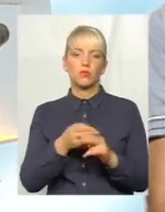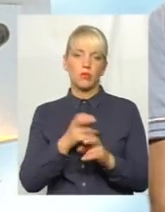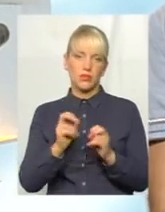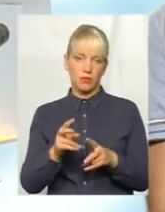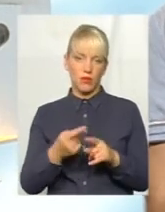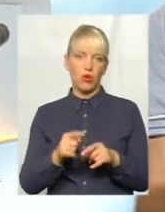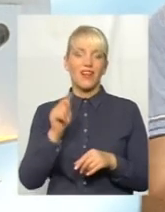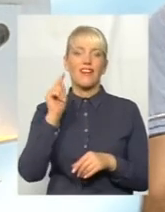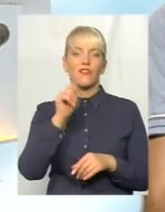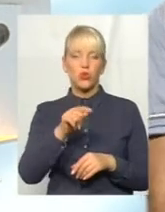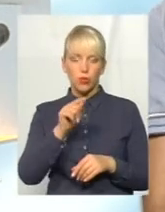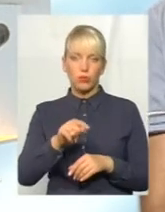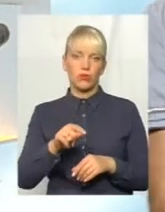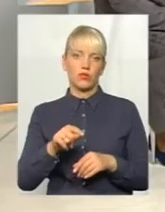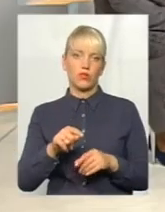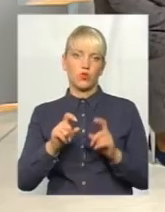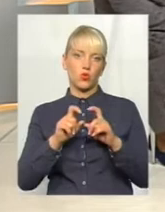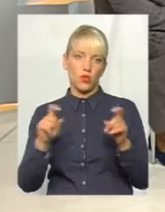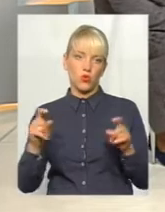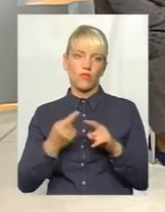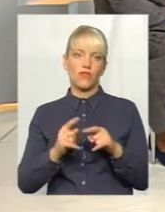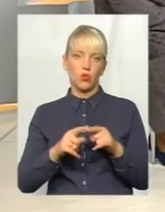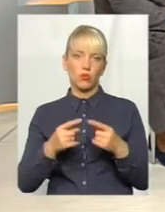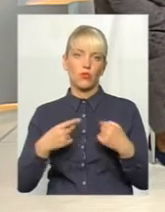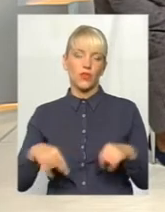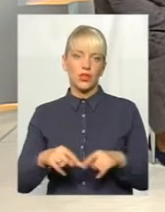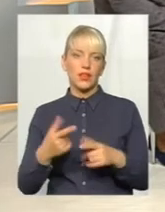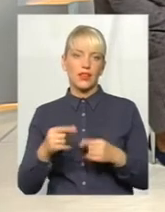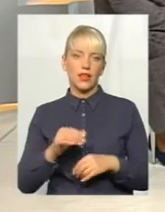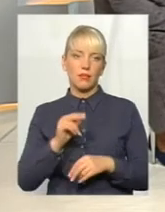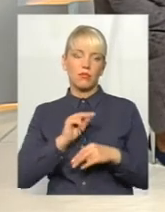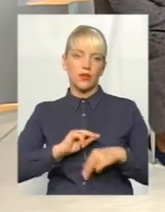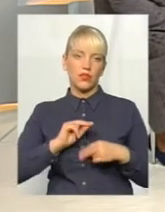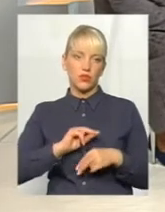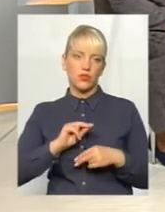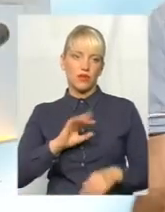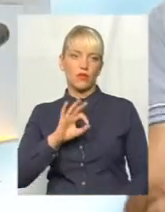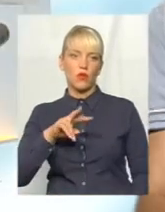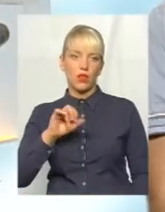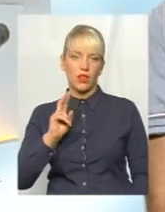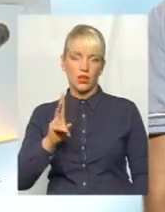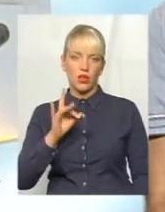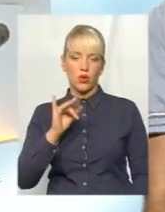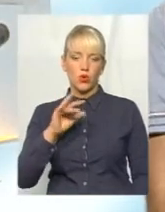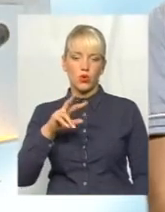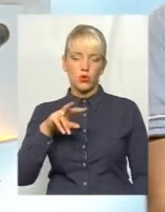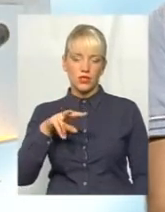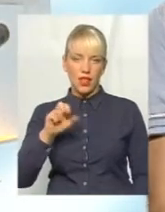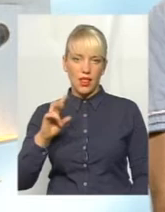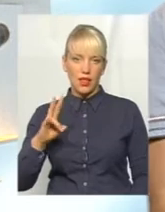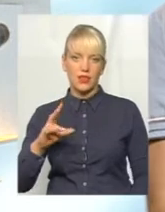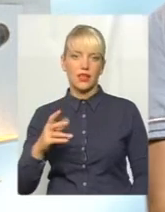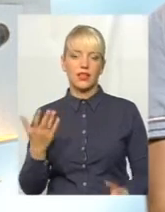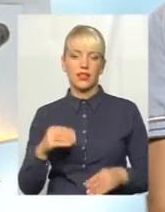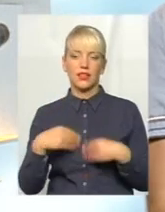самому відділенні, там де працював пан Волик Руслан, який надавав цей кредит. Незрозуміло, з яких